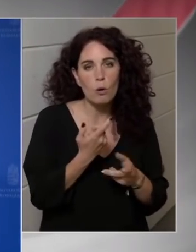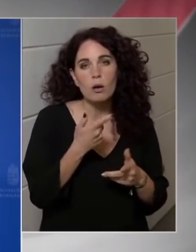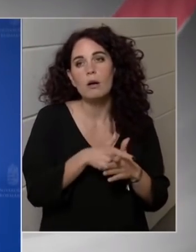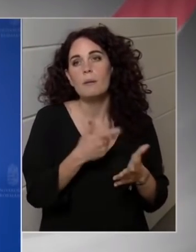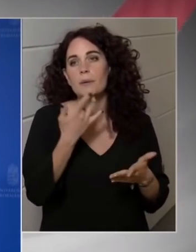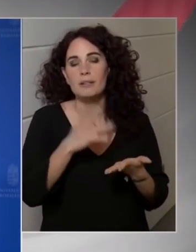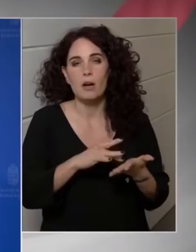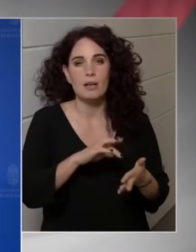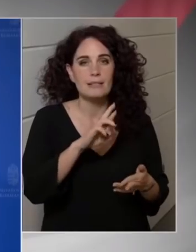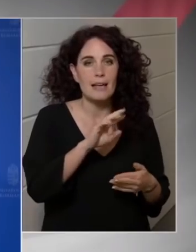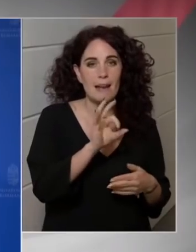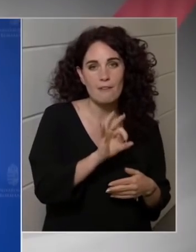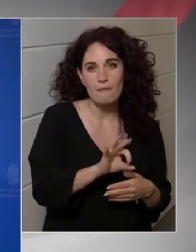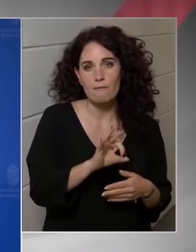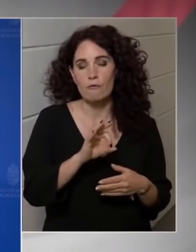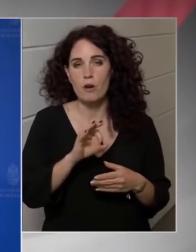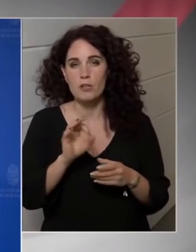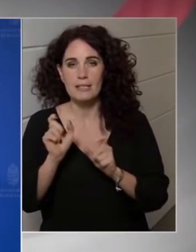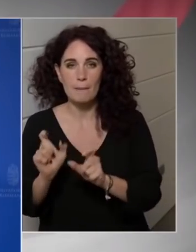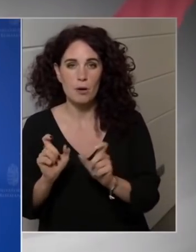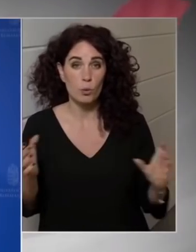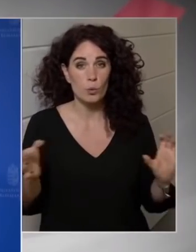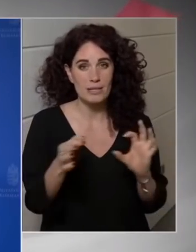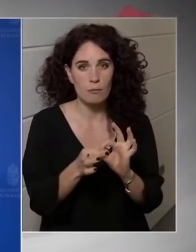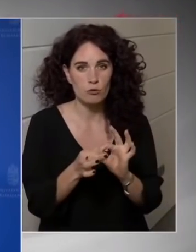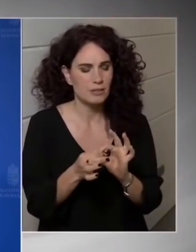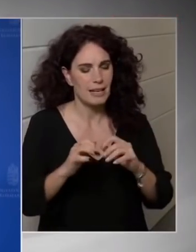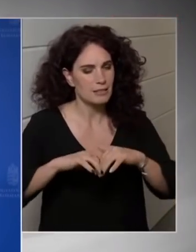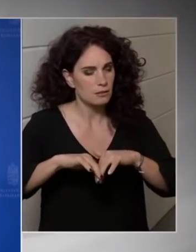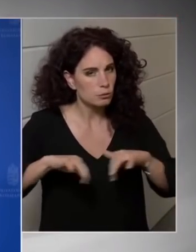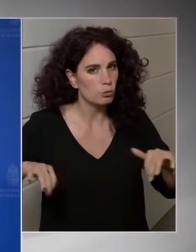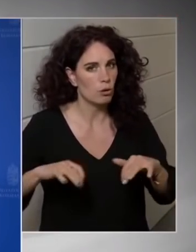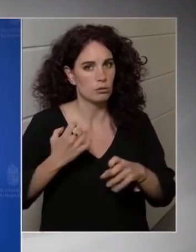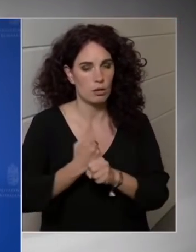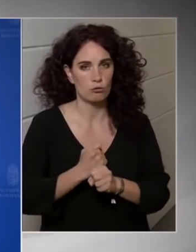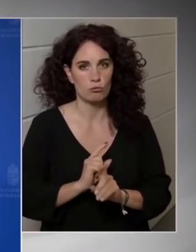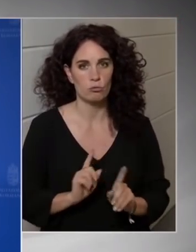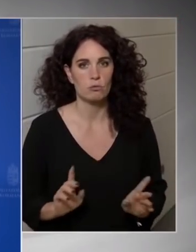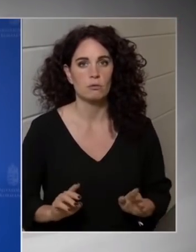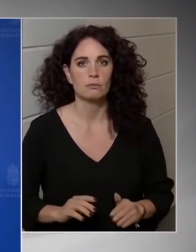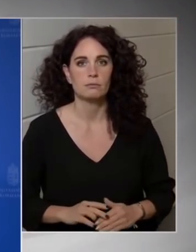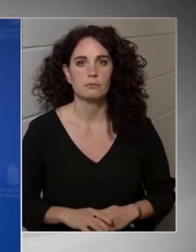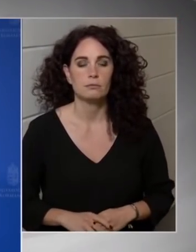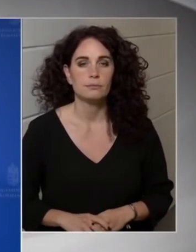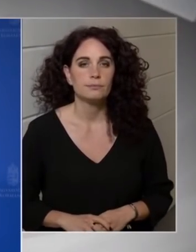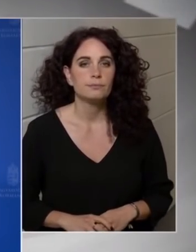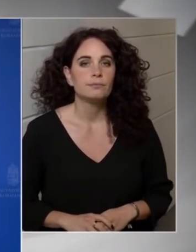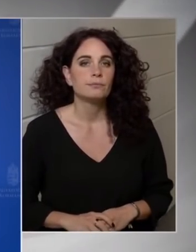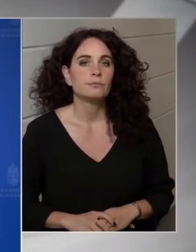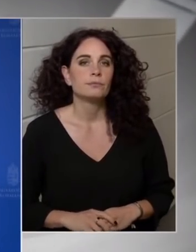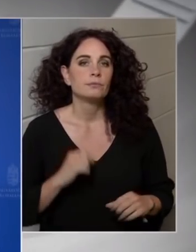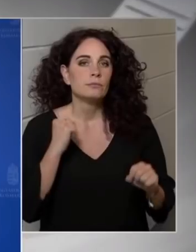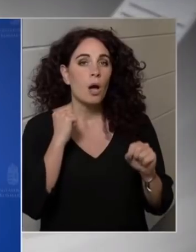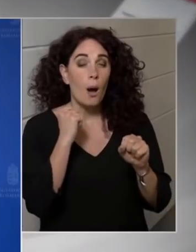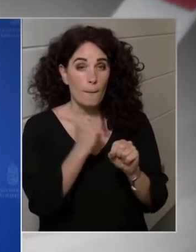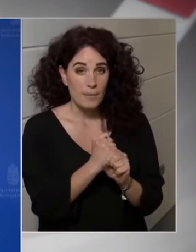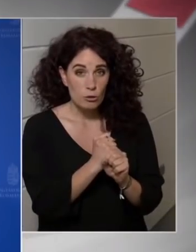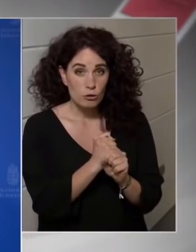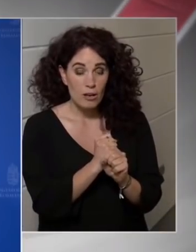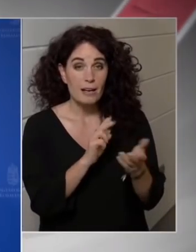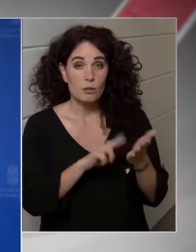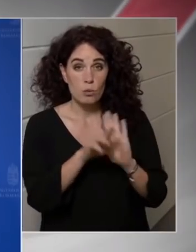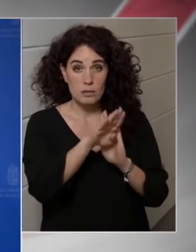embargó összekapcsolódik. Mi ezt szeretnénk külön tartani. Ha a bizottság eleget tesz a ráirányodó